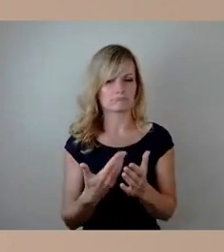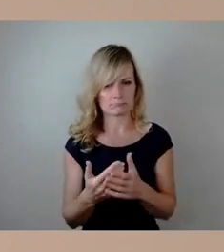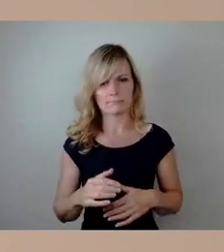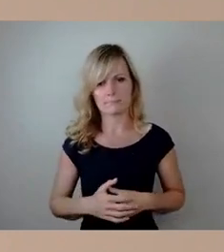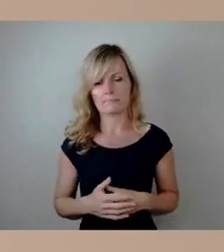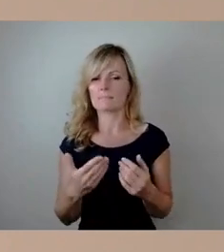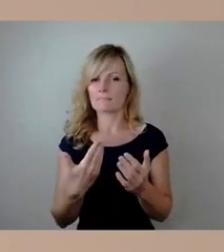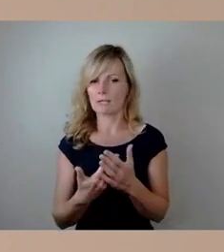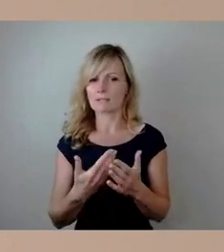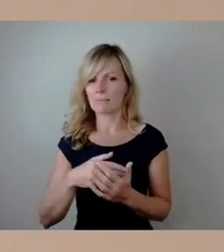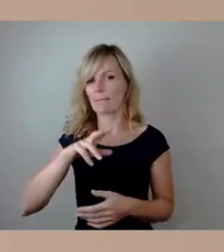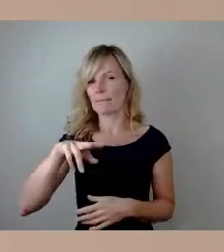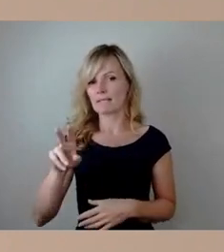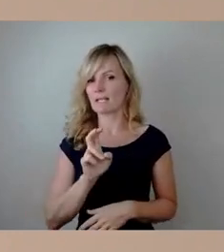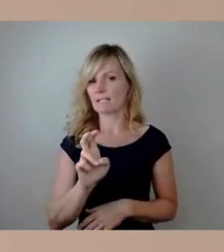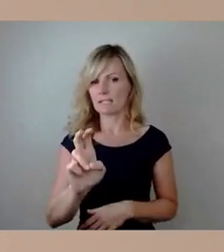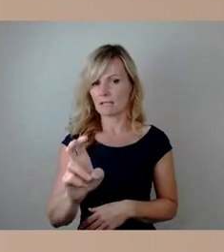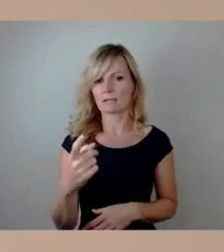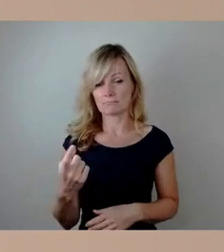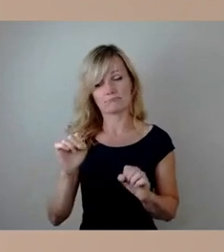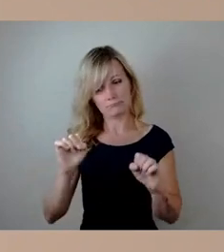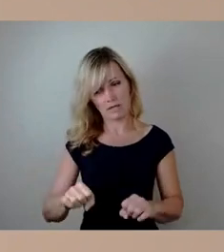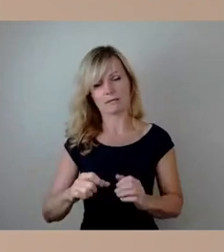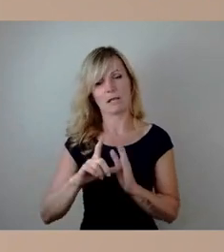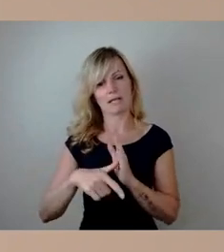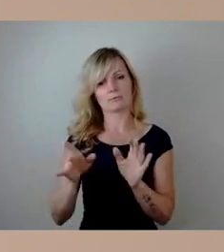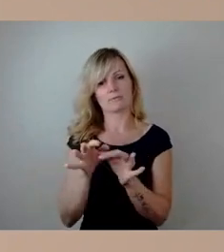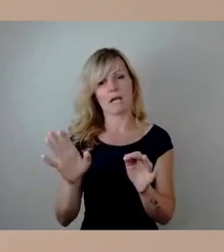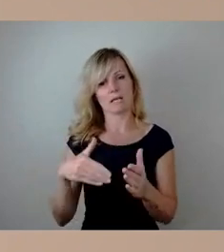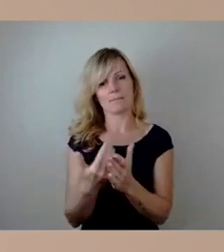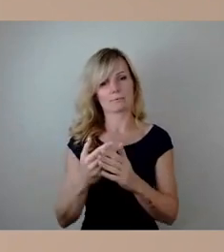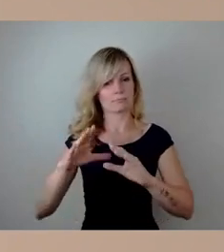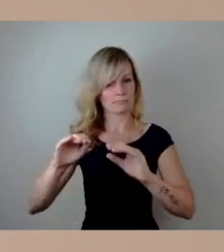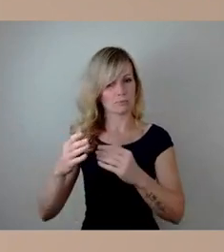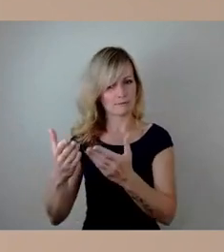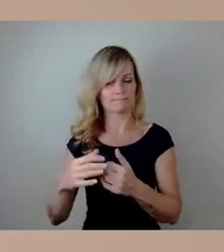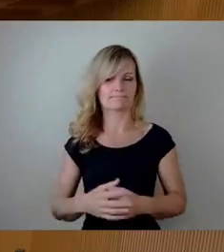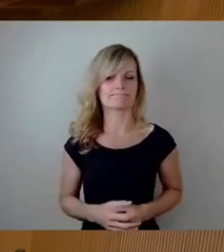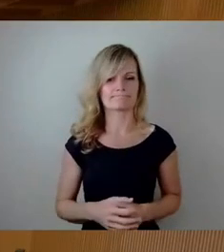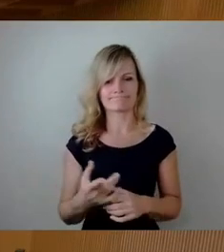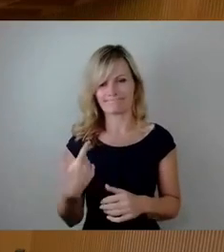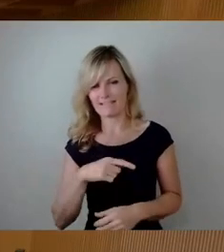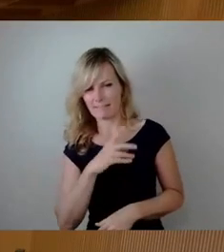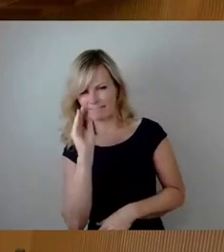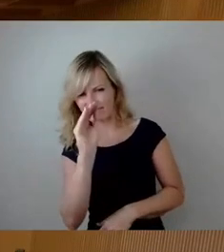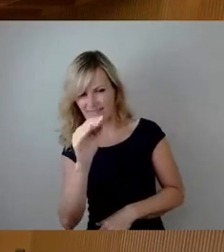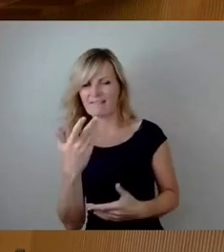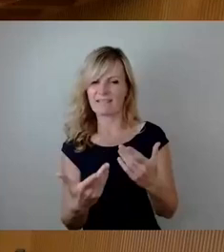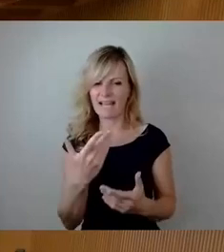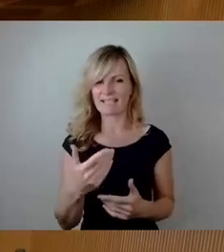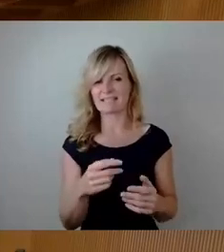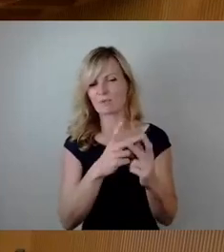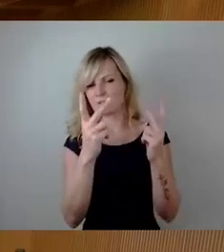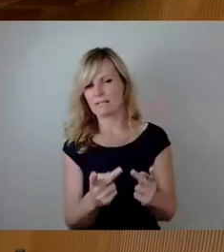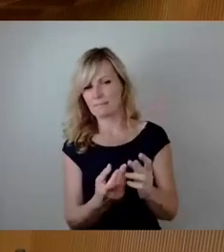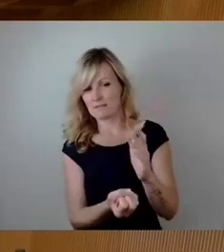Messelinie, die wir da nutzen können als leistungsfähiges Angebot. Dann würde ich nur anregen, dass bei der Stellung des Konzepts vielleicht mitgenommen wird, dass man auch eine